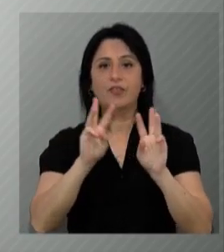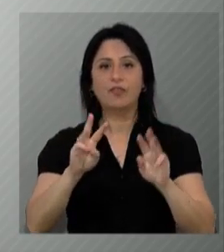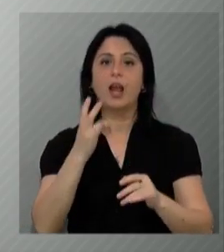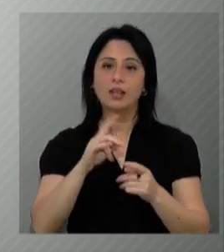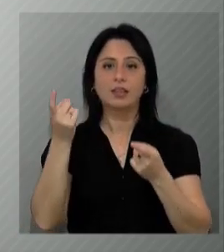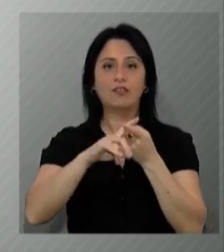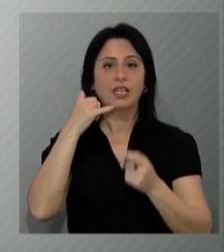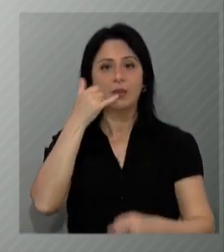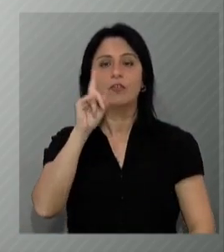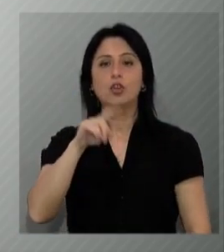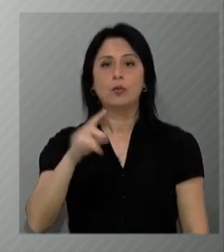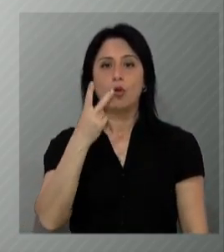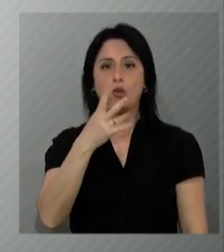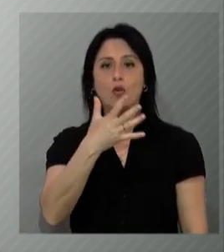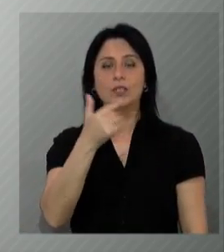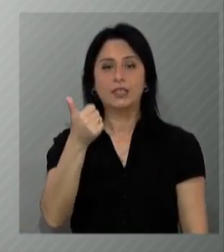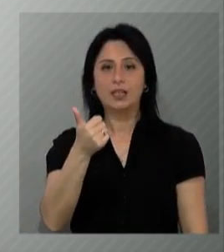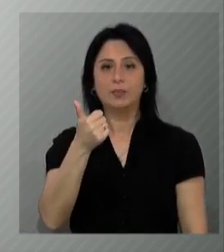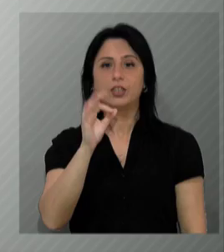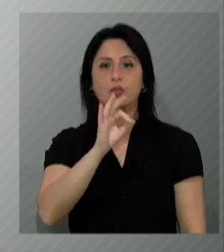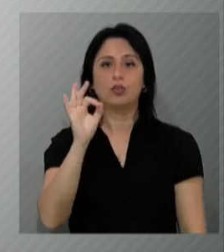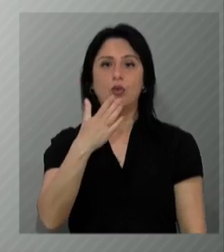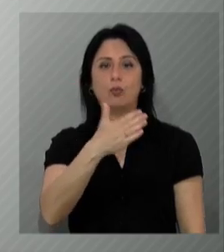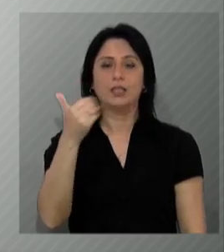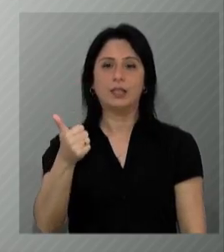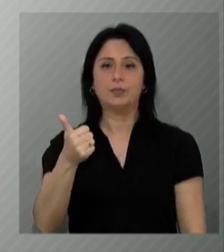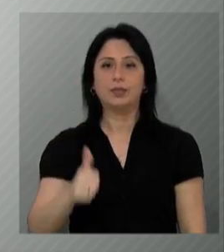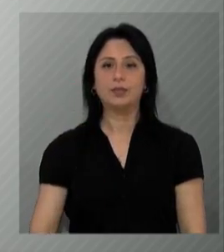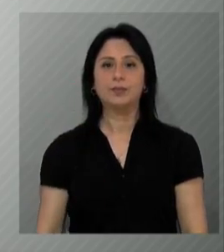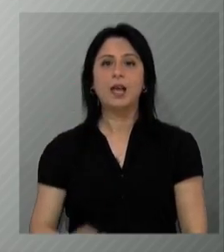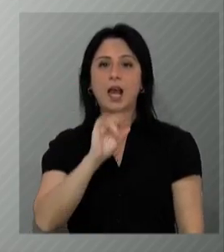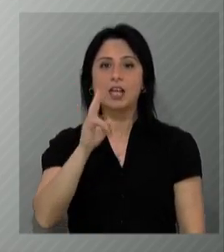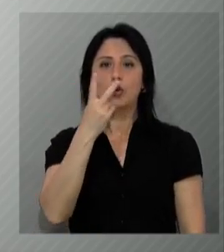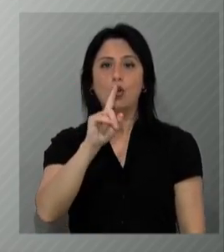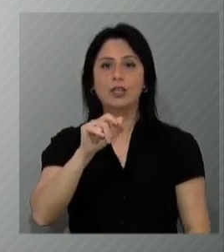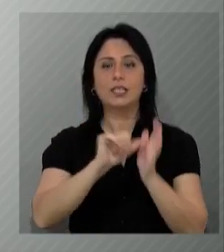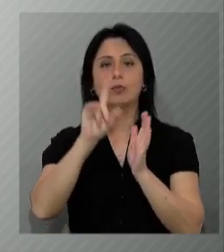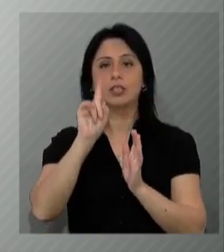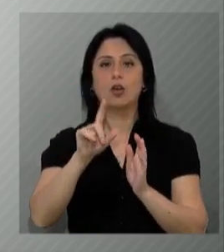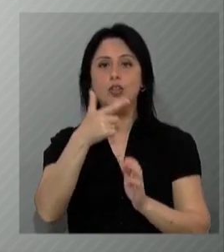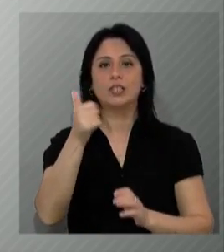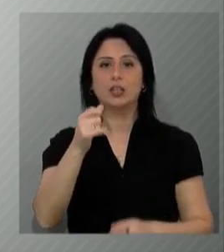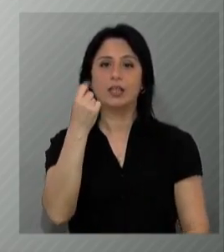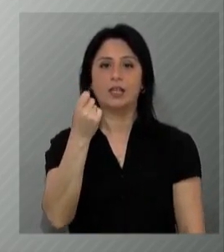səhifədən baxa bilərsiz və ya telefon nömrəsindən əlaqə saxlaya bilərsiz. 32 251 0051, 32 261 21